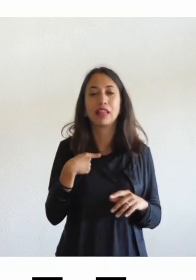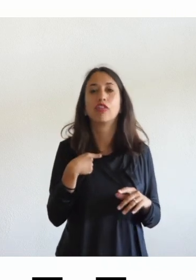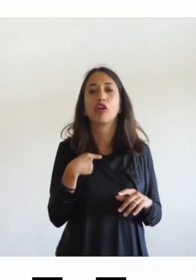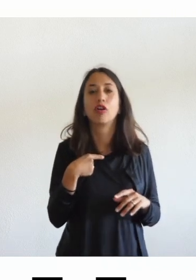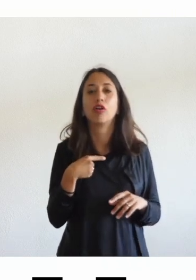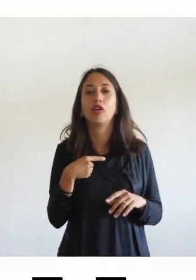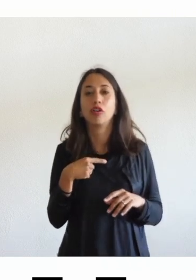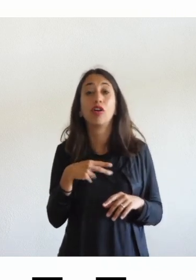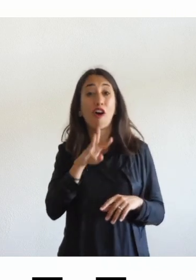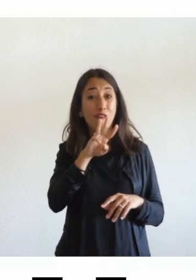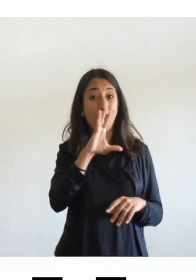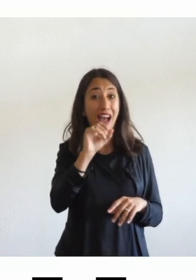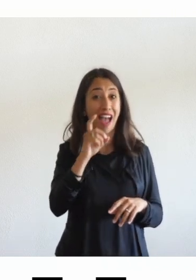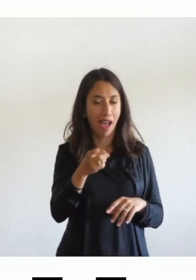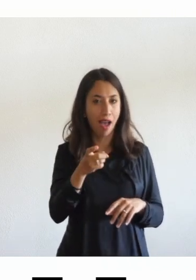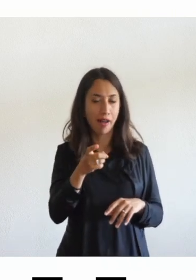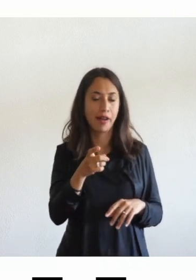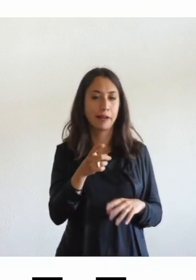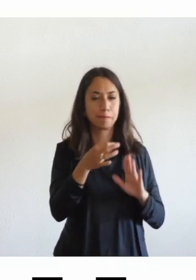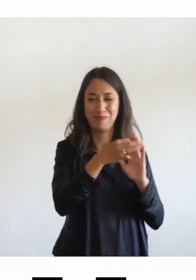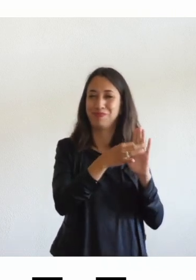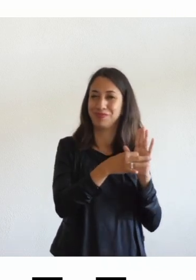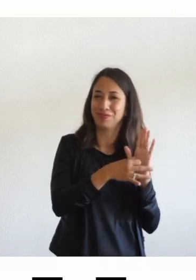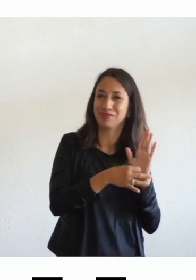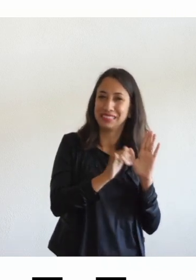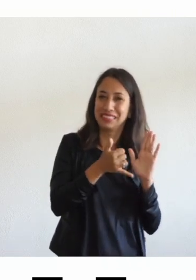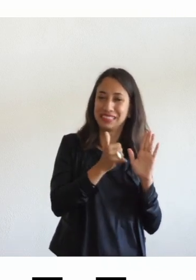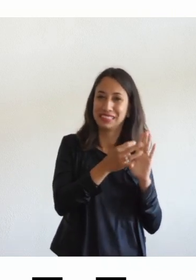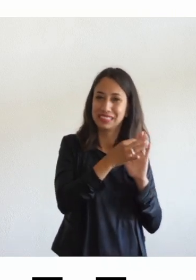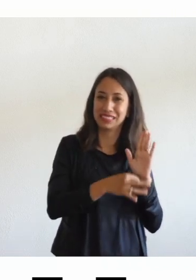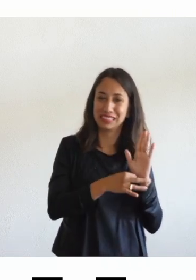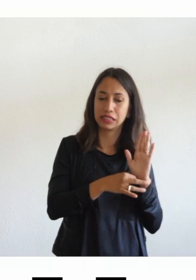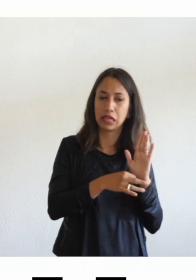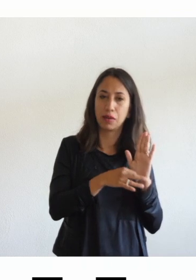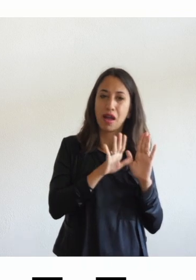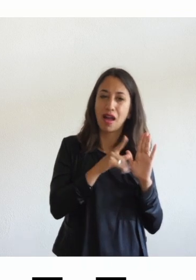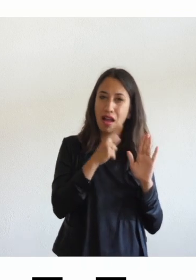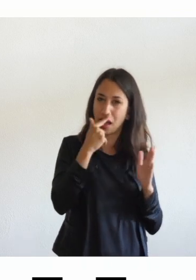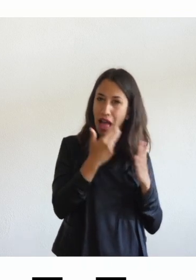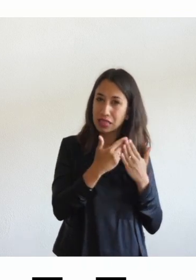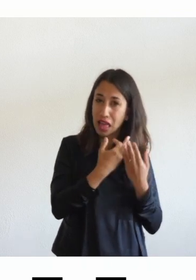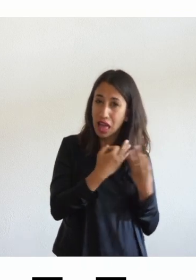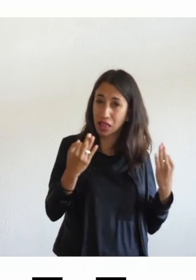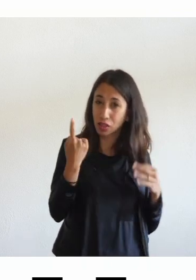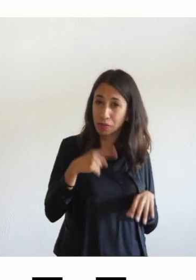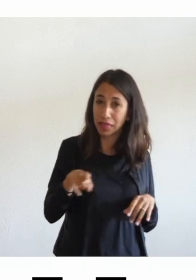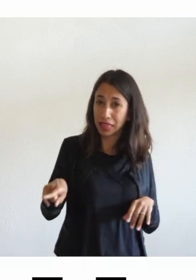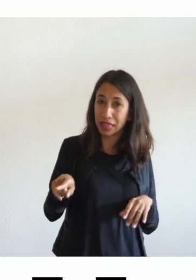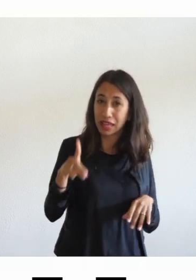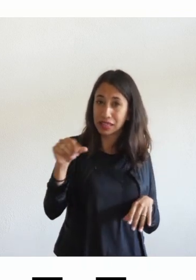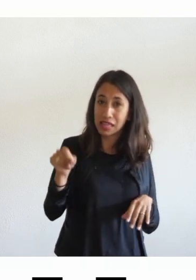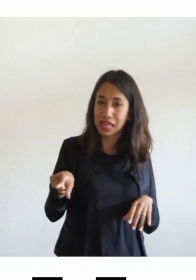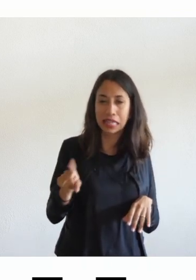le WCAG per certi versi non sono non contemplano bene